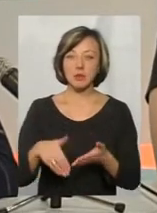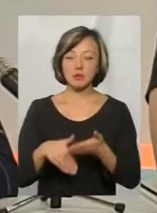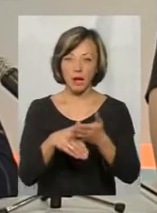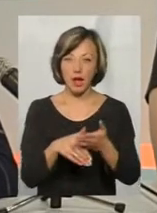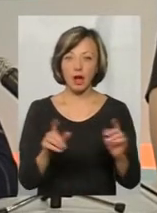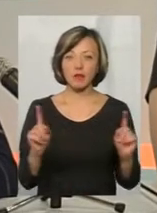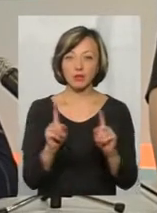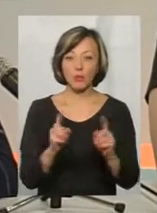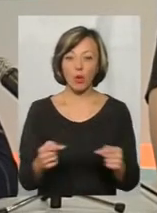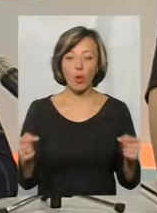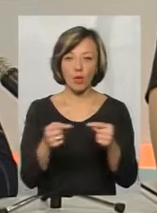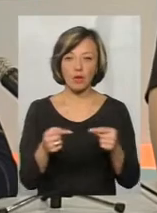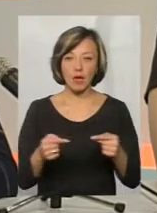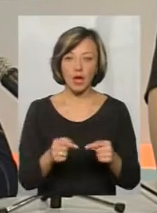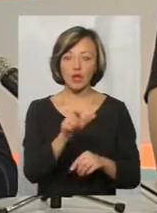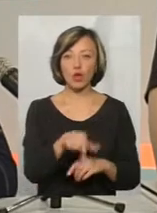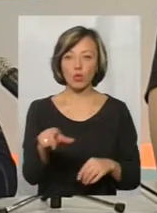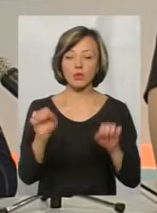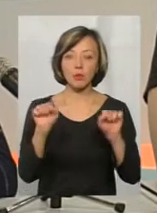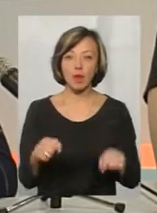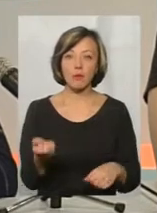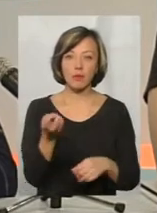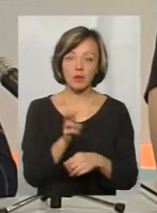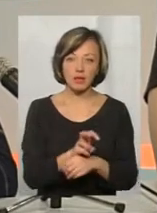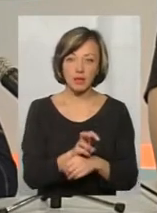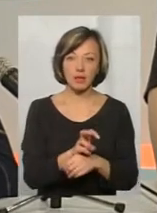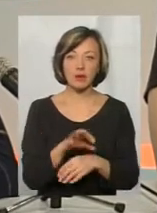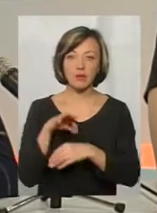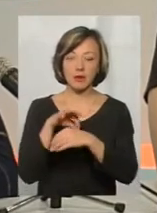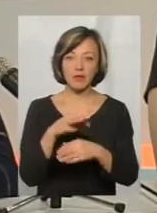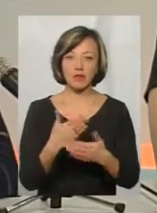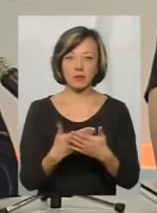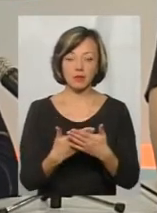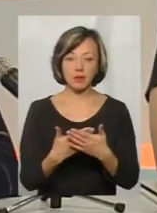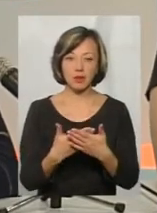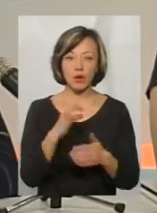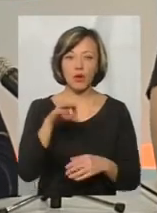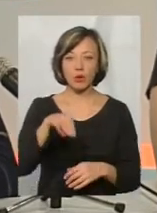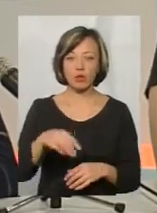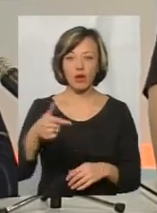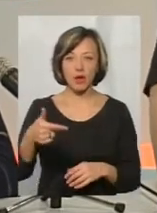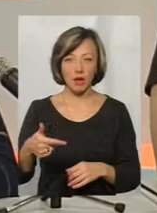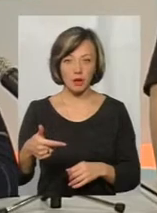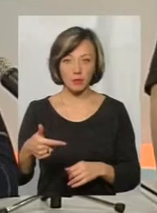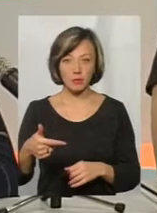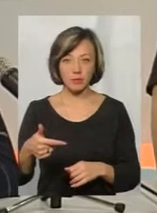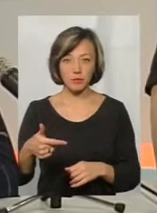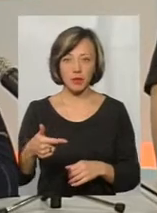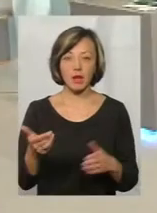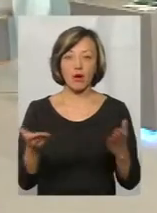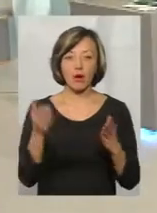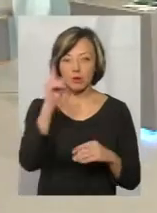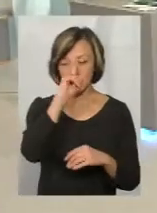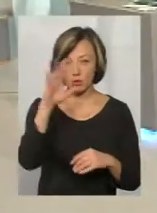того, щоб конкретні люди могли прийти, привезти в ОТГ якогось